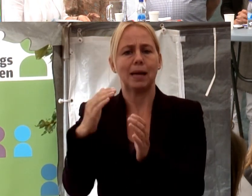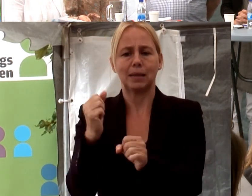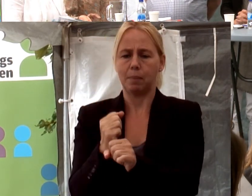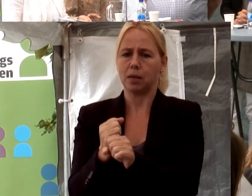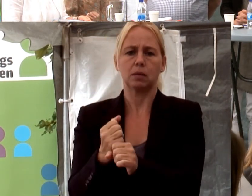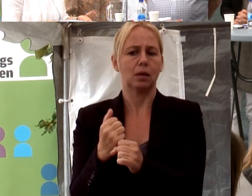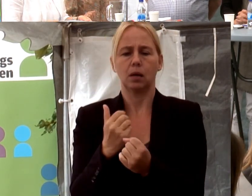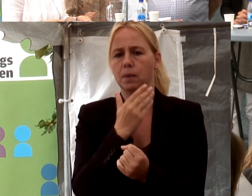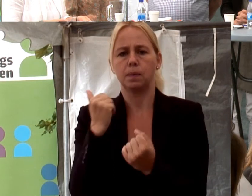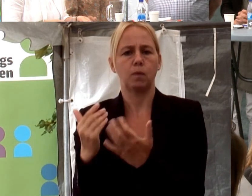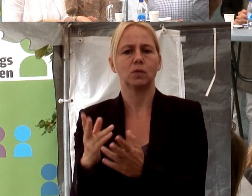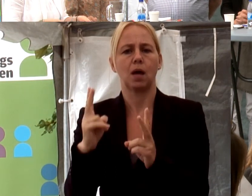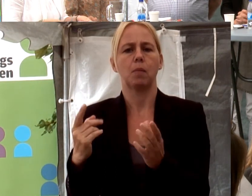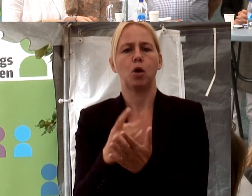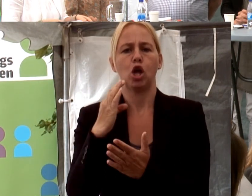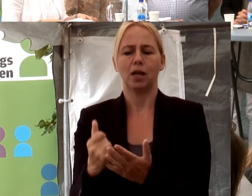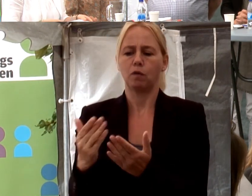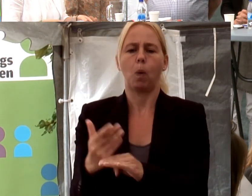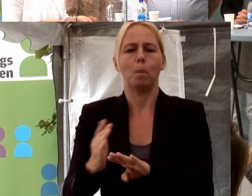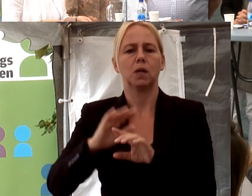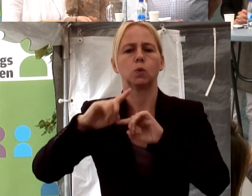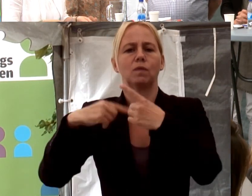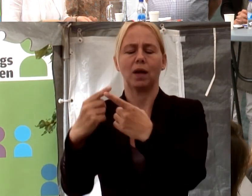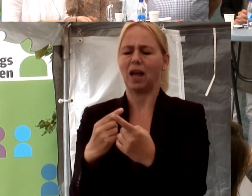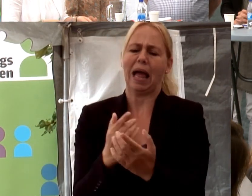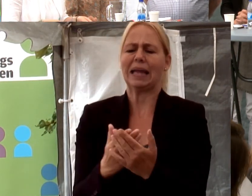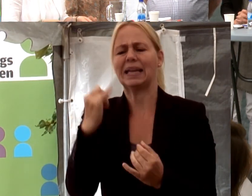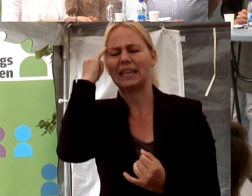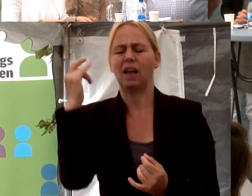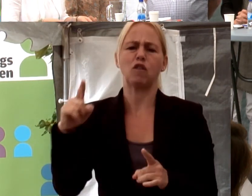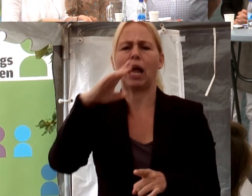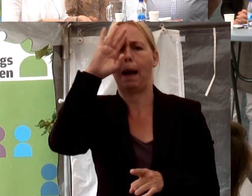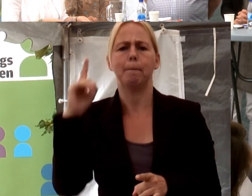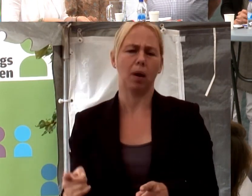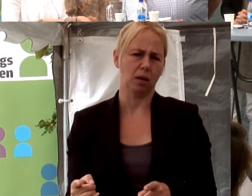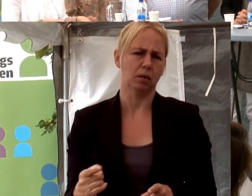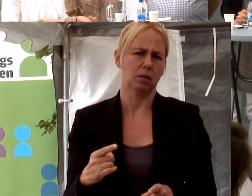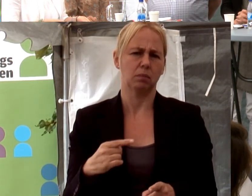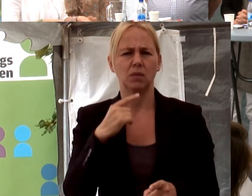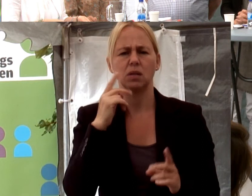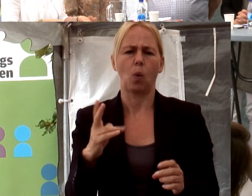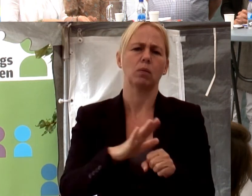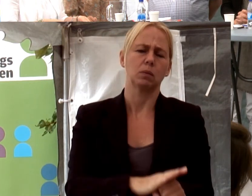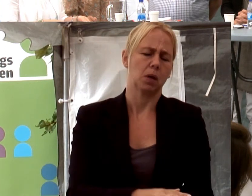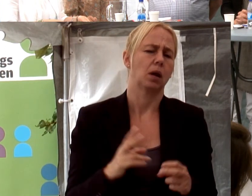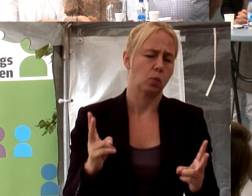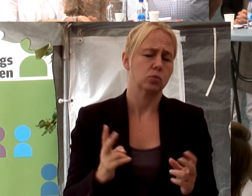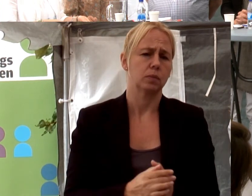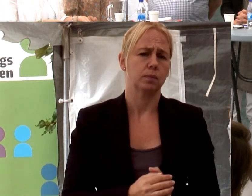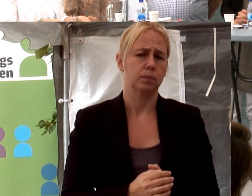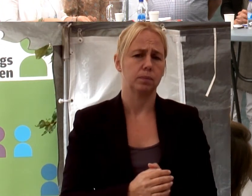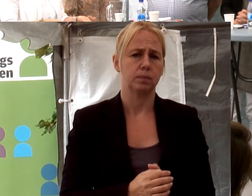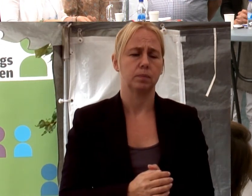kompetensutveckling. Man säger att han är för gammal. är ingen idé att befordra henne eller honom. Den typen av diskriminering för honom också.